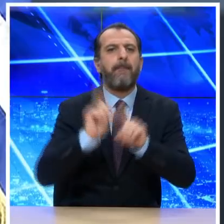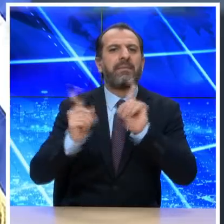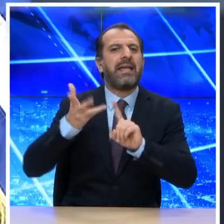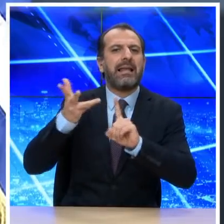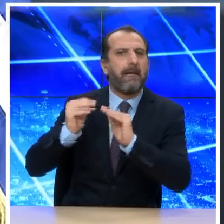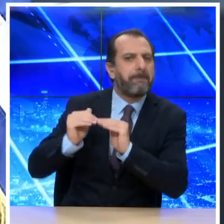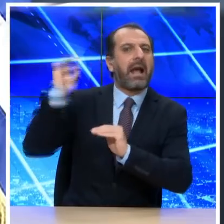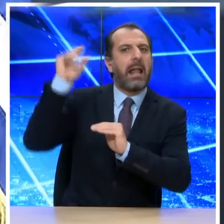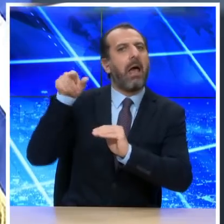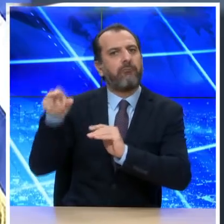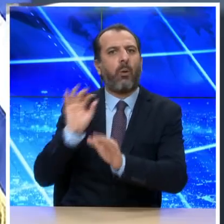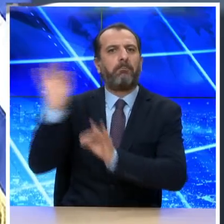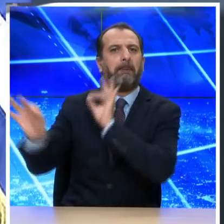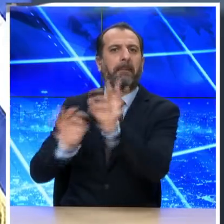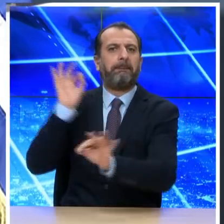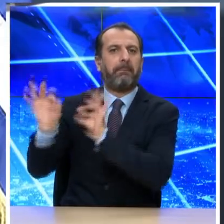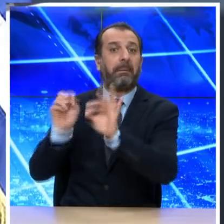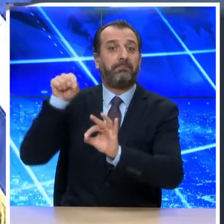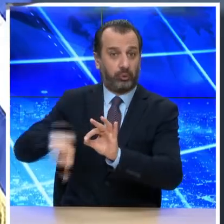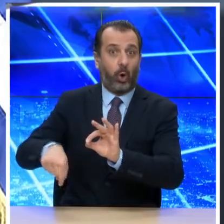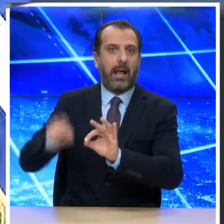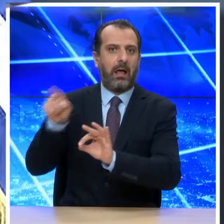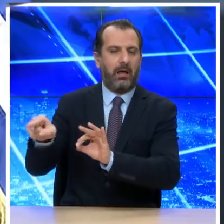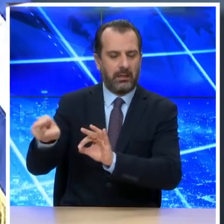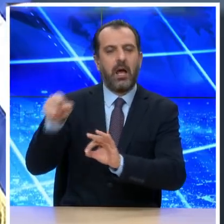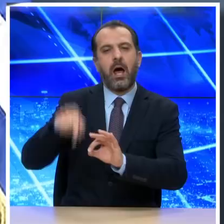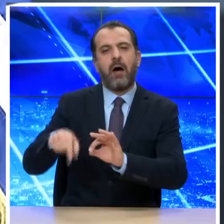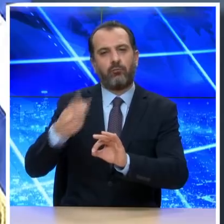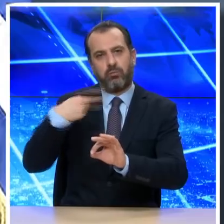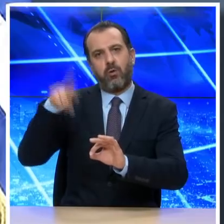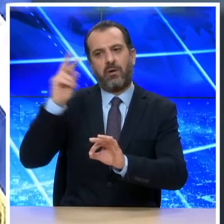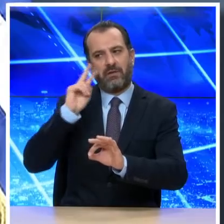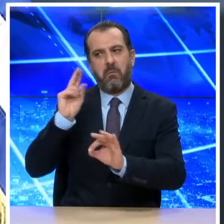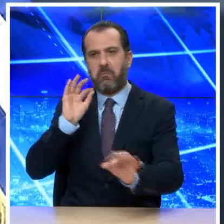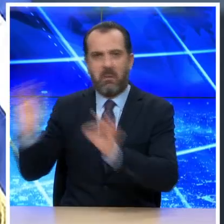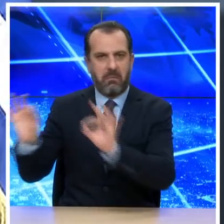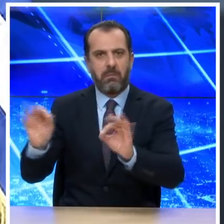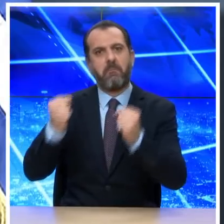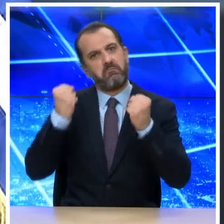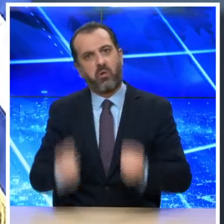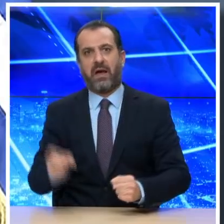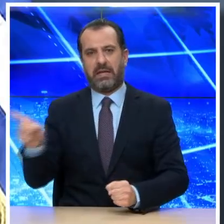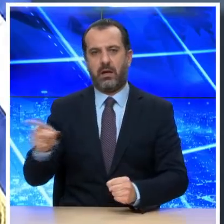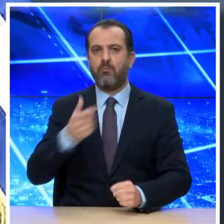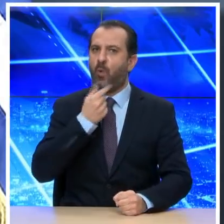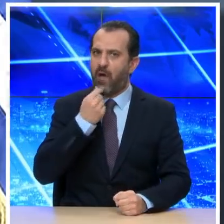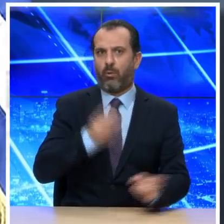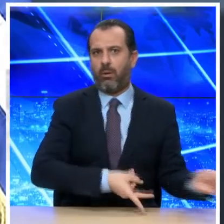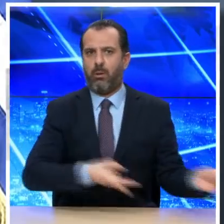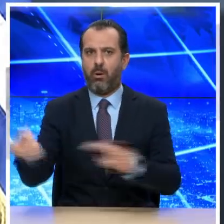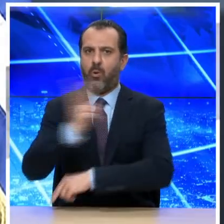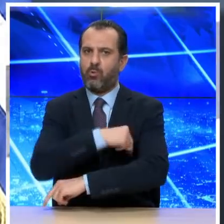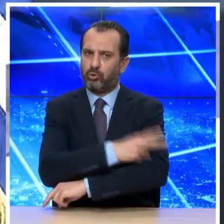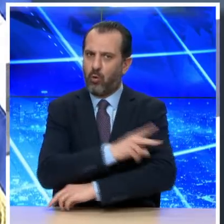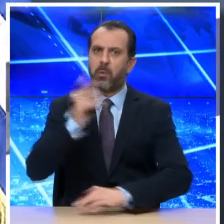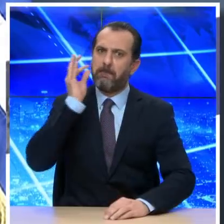άτομα μεγαλύτερης ηλικίας, όπου έχουμε βέβαια και μεγαλύτερη νοσιότητα, μεγαλύτερη πιθανότητα να εισαρθούν στο νοσοκομείο ή και στις ΜΕΘ, αλλά